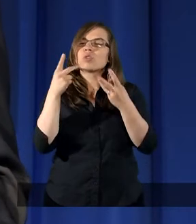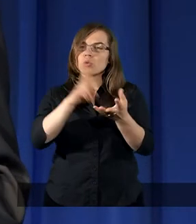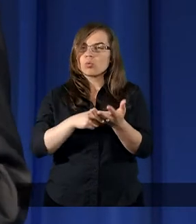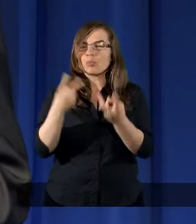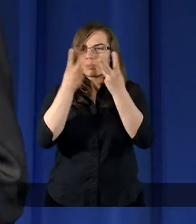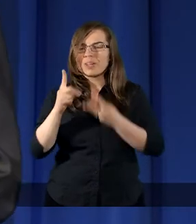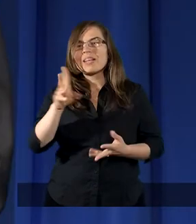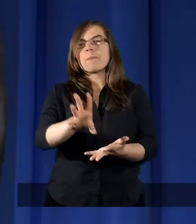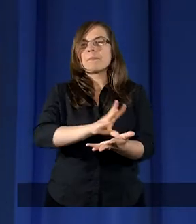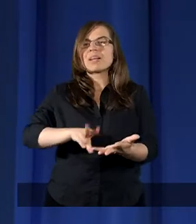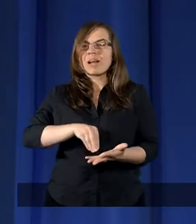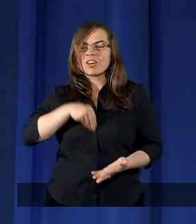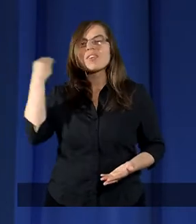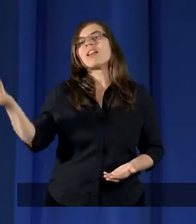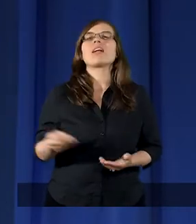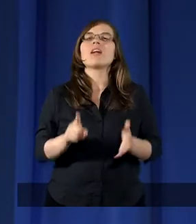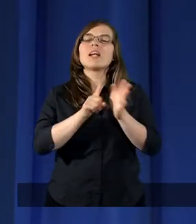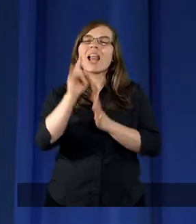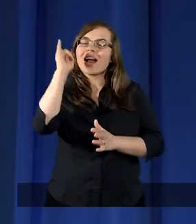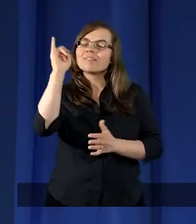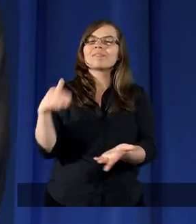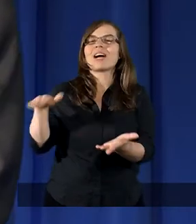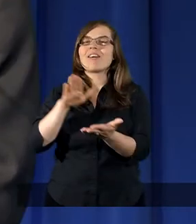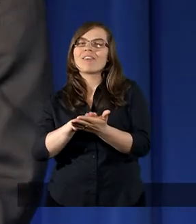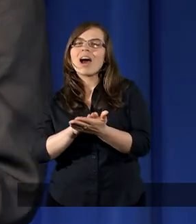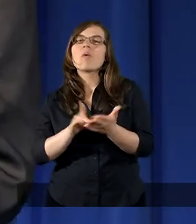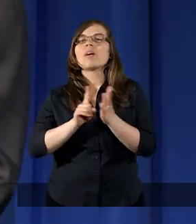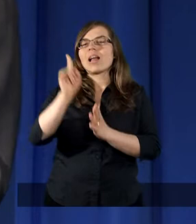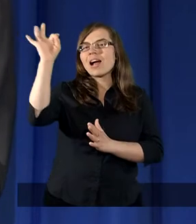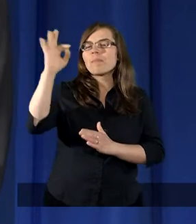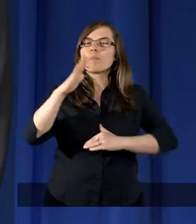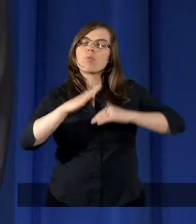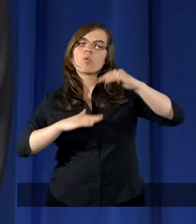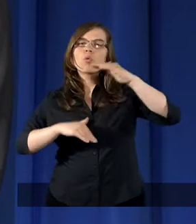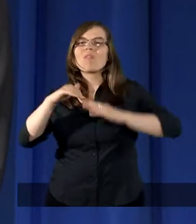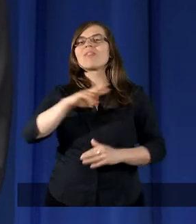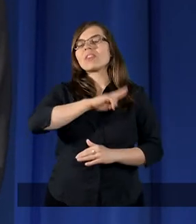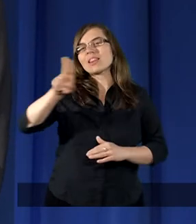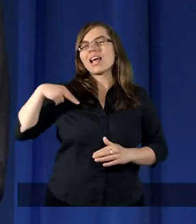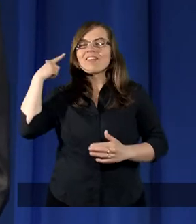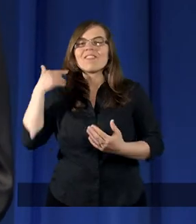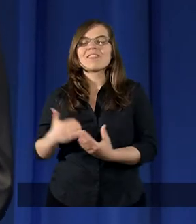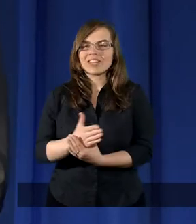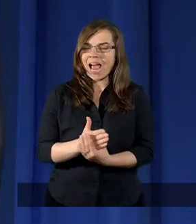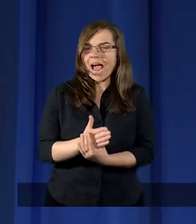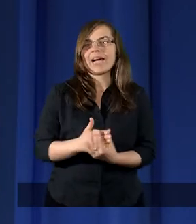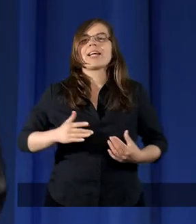z Pisma Świętego dla Jego chwały, dla budowania naszej wiary.